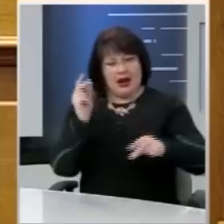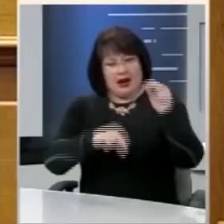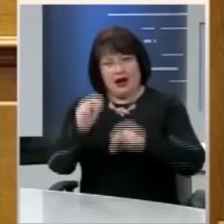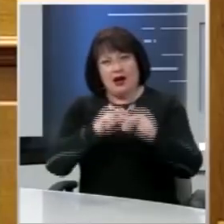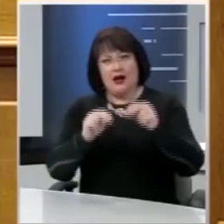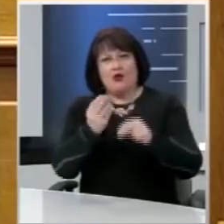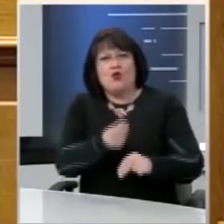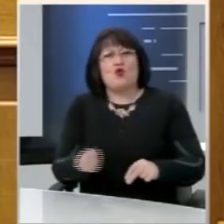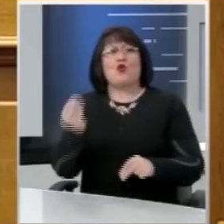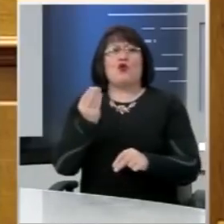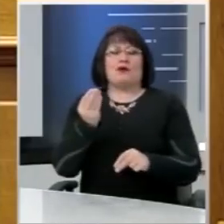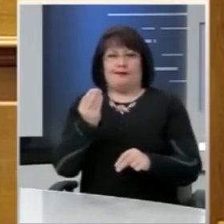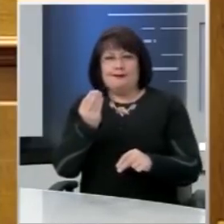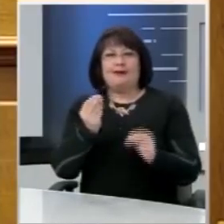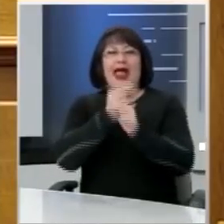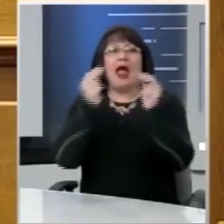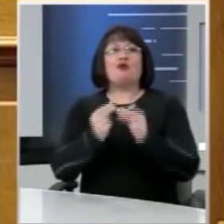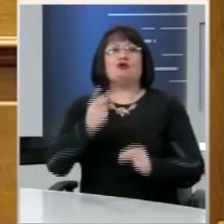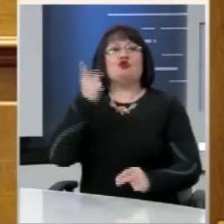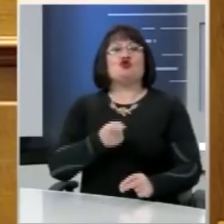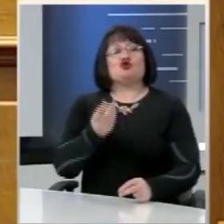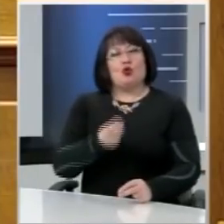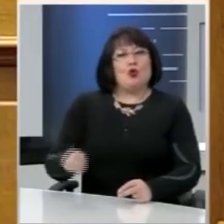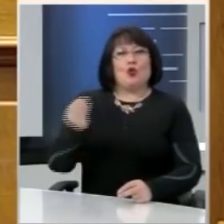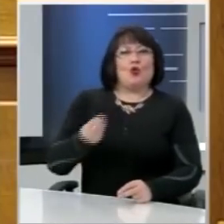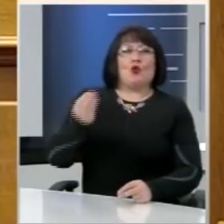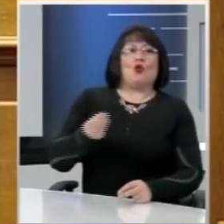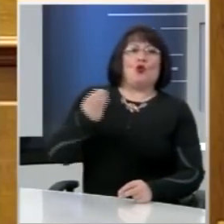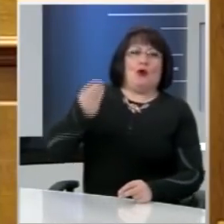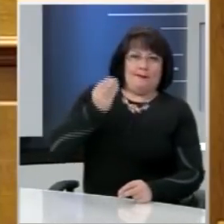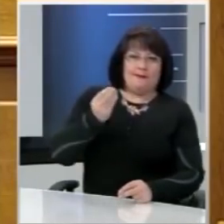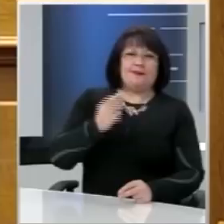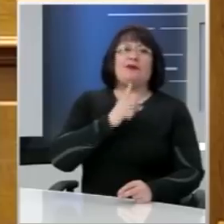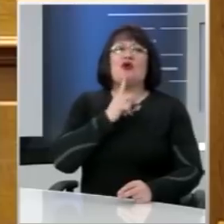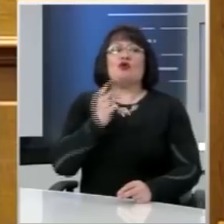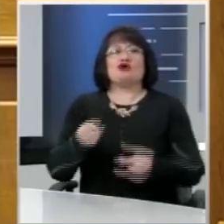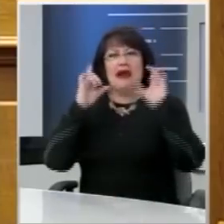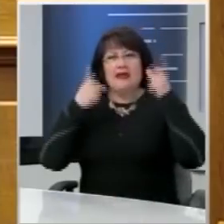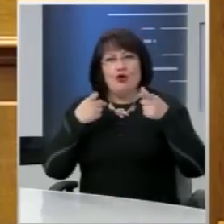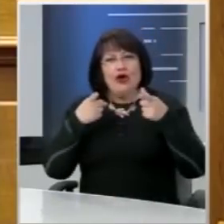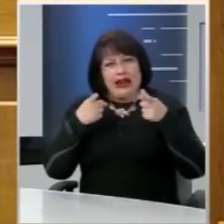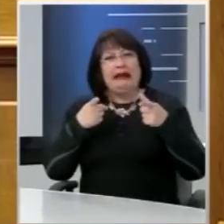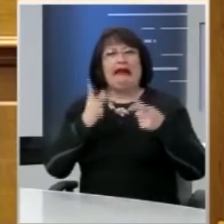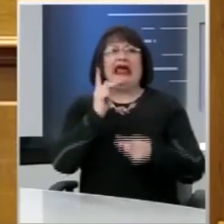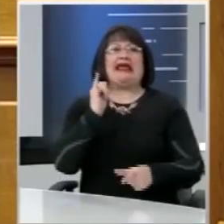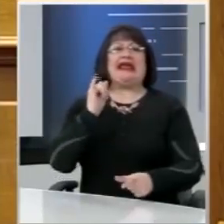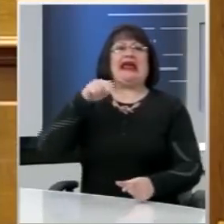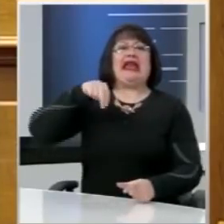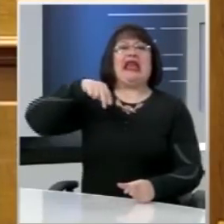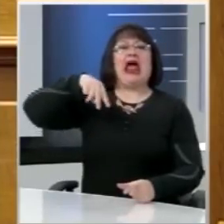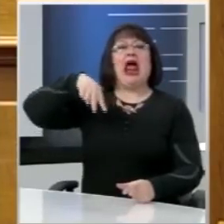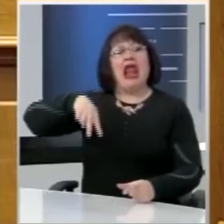υπερδιόγκωση του εκλογικού σώματος όπως έκαναν βασικά η Νέα Δημοκρατία και το Κινάλ είτε